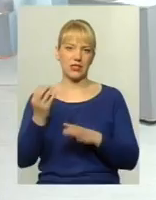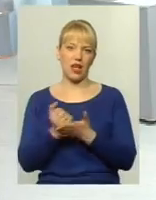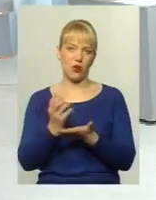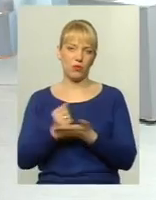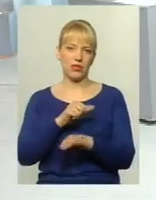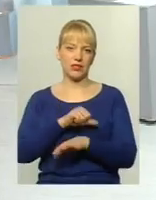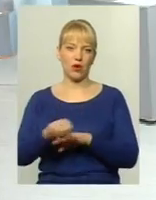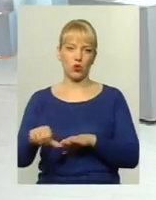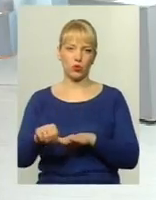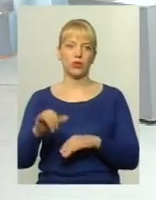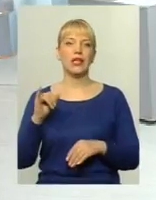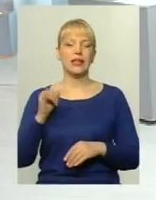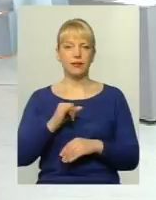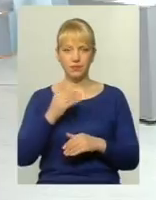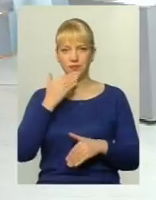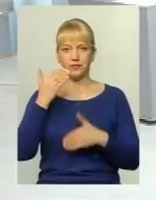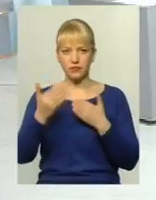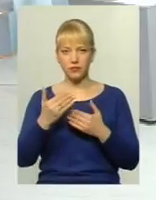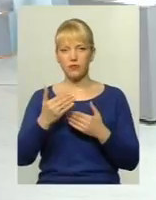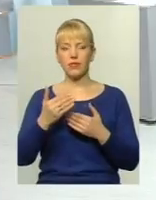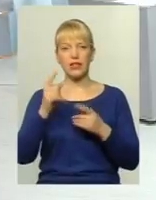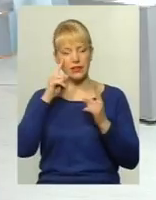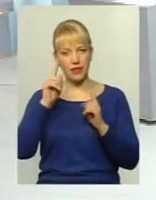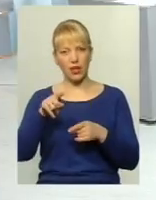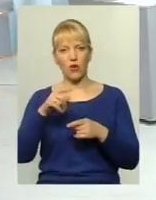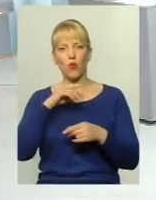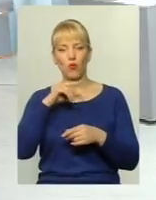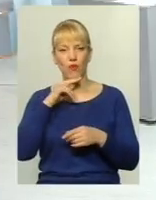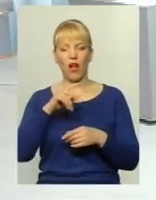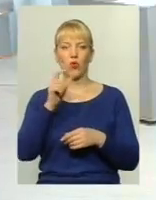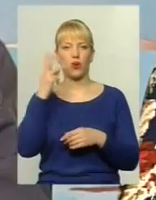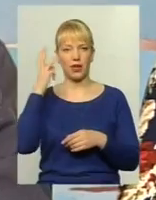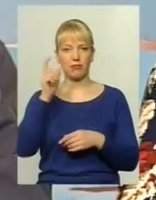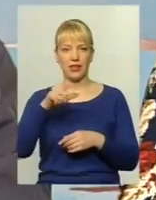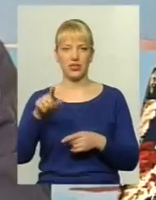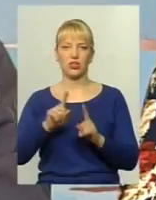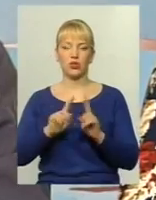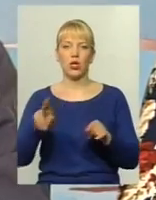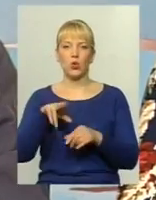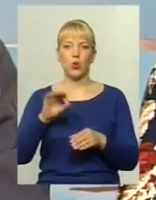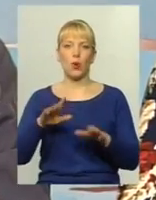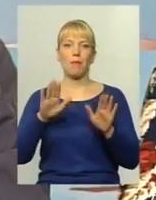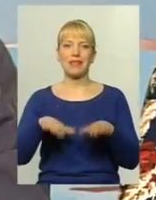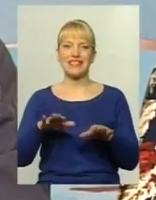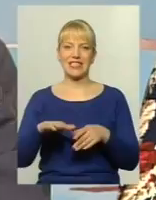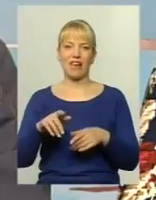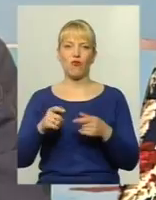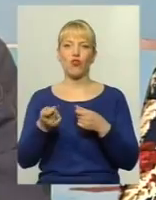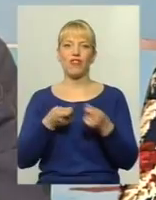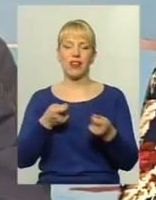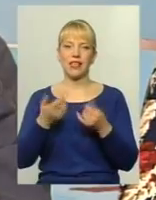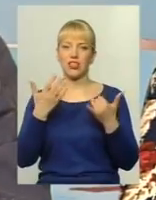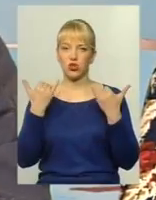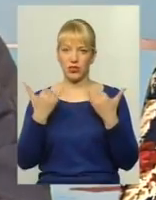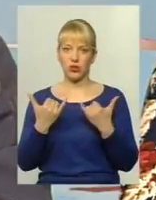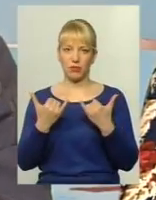кордон І звертаю увагу до хмельничан, особливо до місцевої влади Якщо на